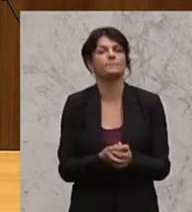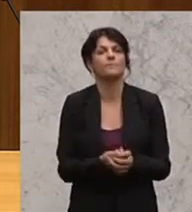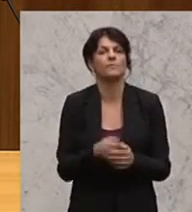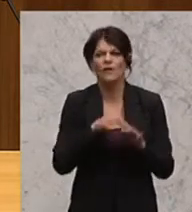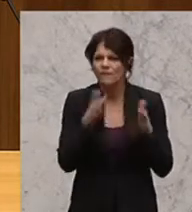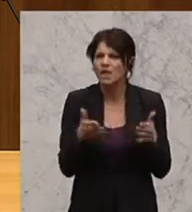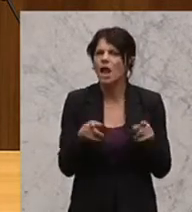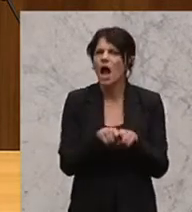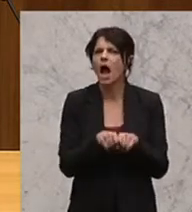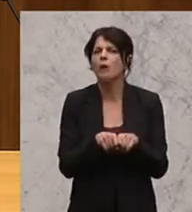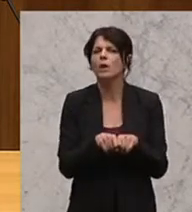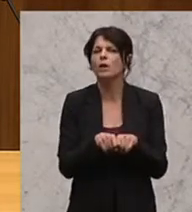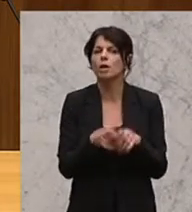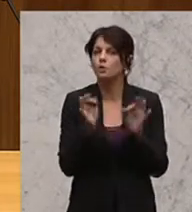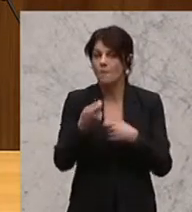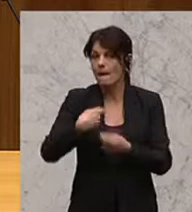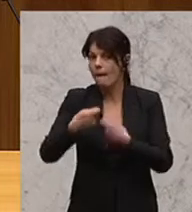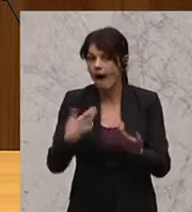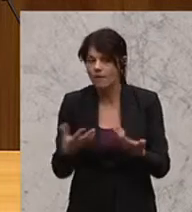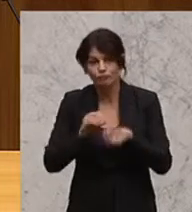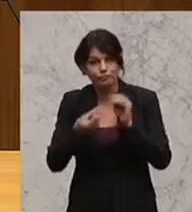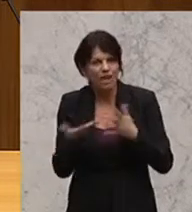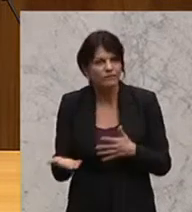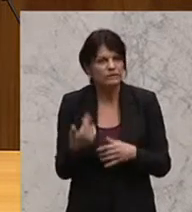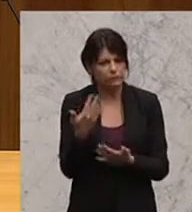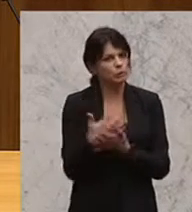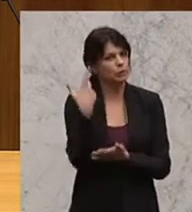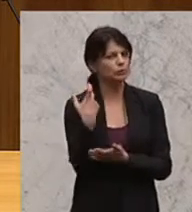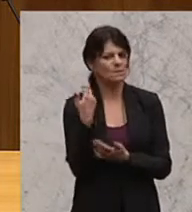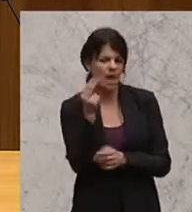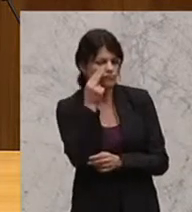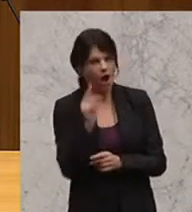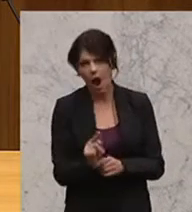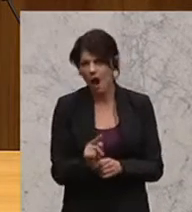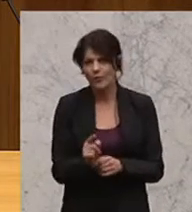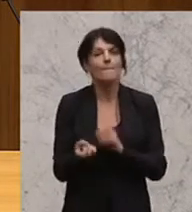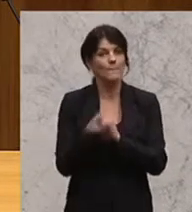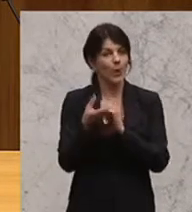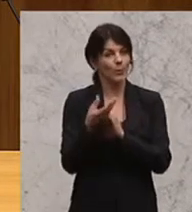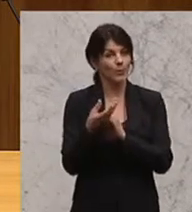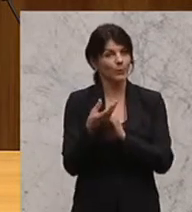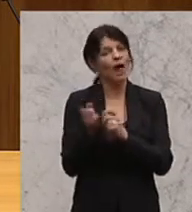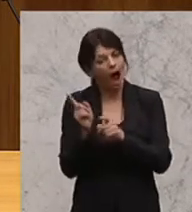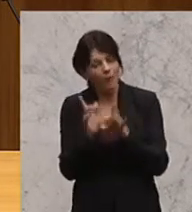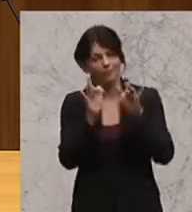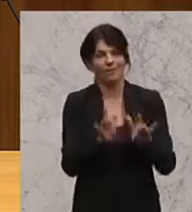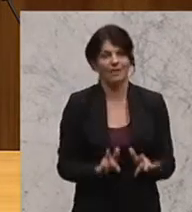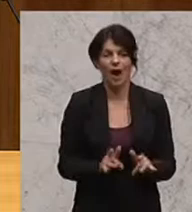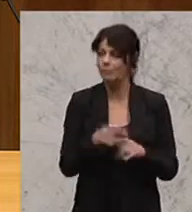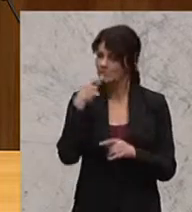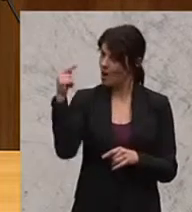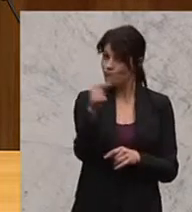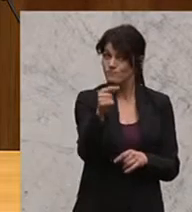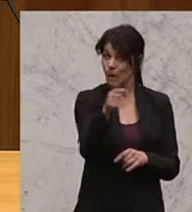Supermärkte, die beginnen, darauf zu achten, entsprechende Produkte zur Verfügung zu stellen und darauf